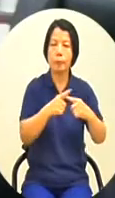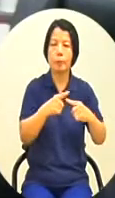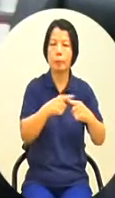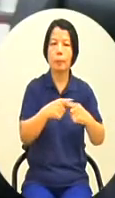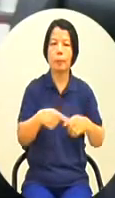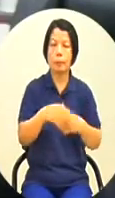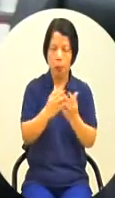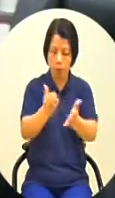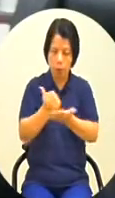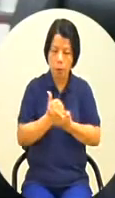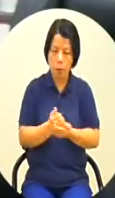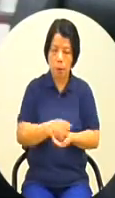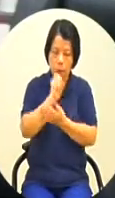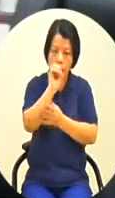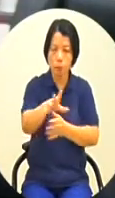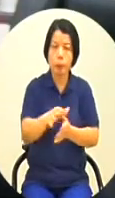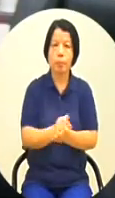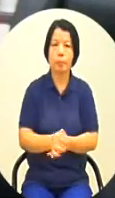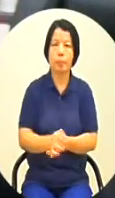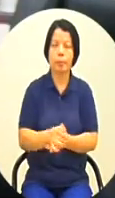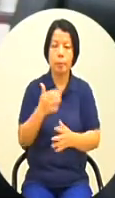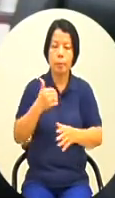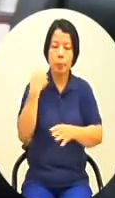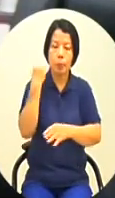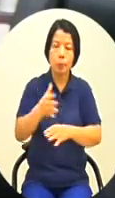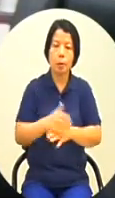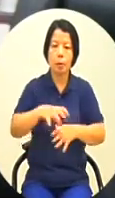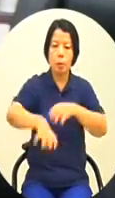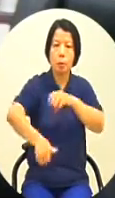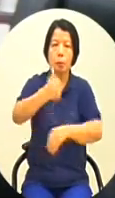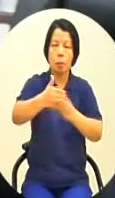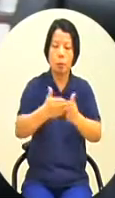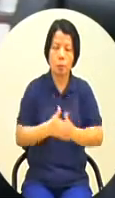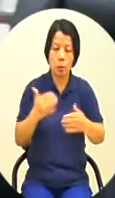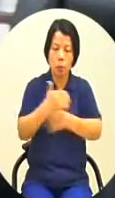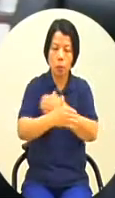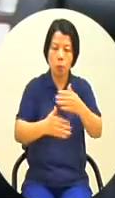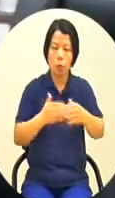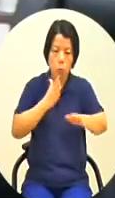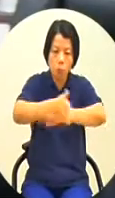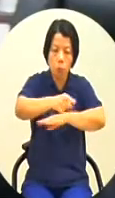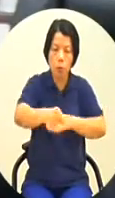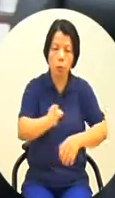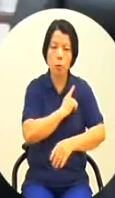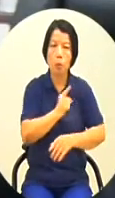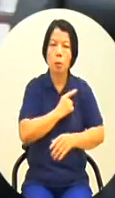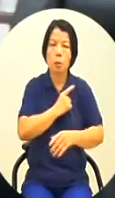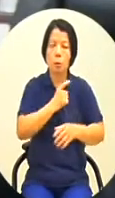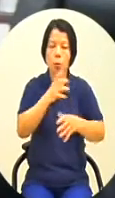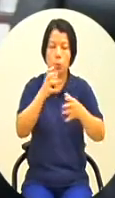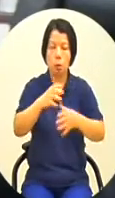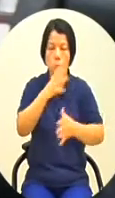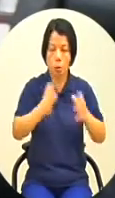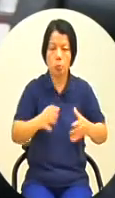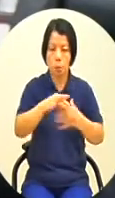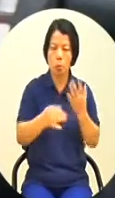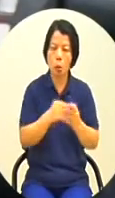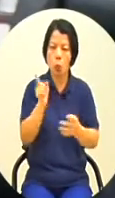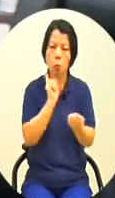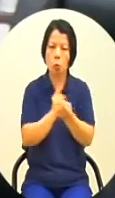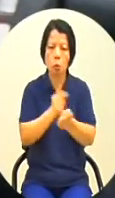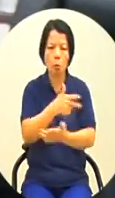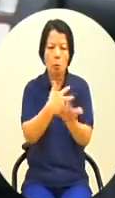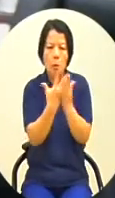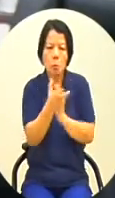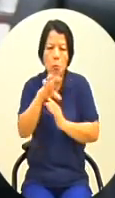提醒新的局長一件事情就是當初在通過這個自治條例的時候其實對於美術館的部分其實大家還是有一些疑慮跟擔